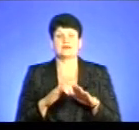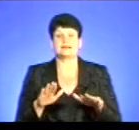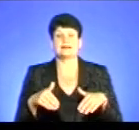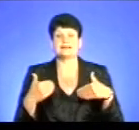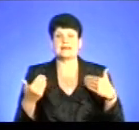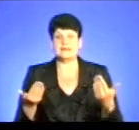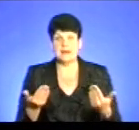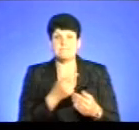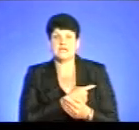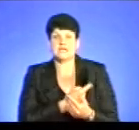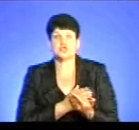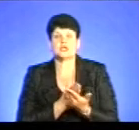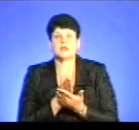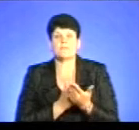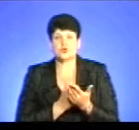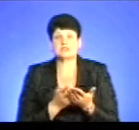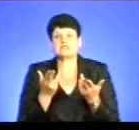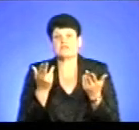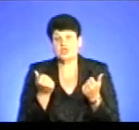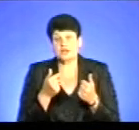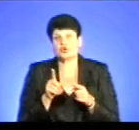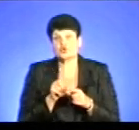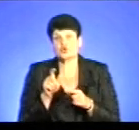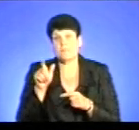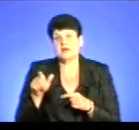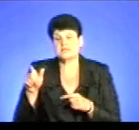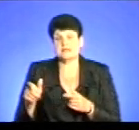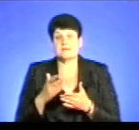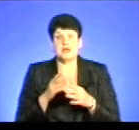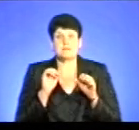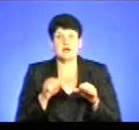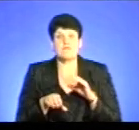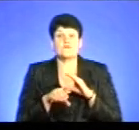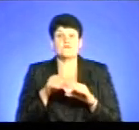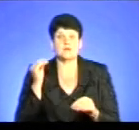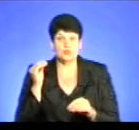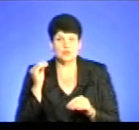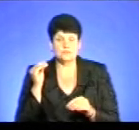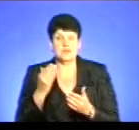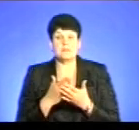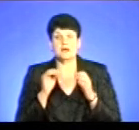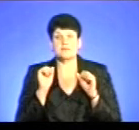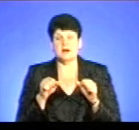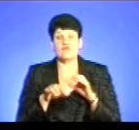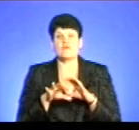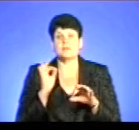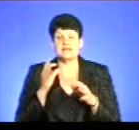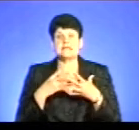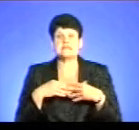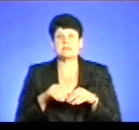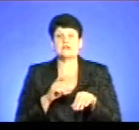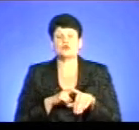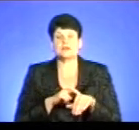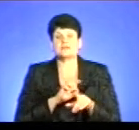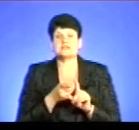послуг. І, звичайно, що пацієнт, він має право вибору, він має право вибирати собі сімейного лікаря,